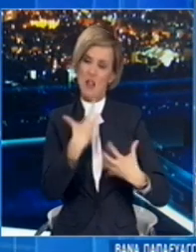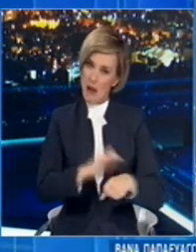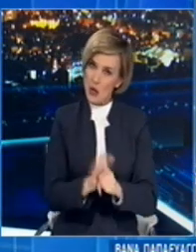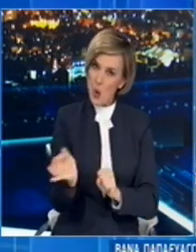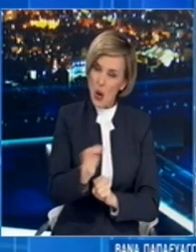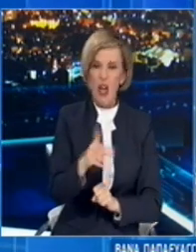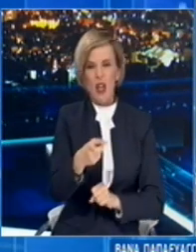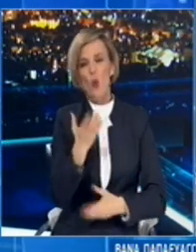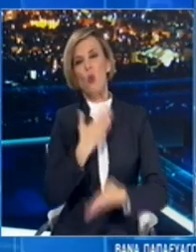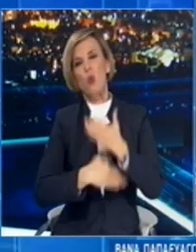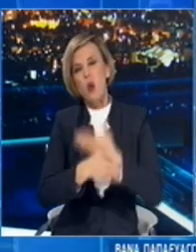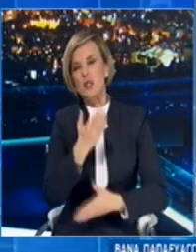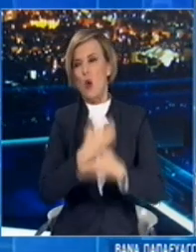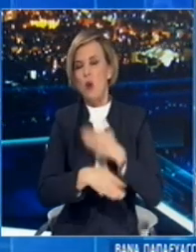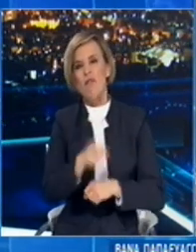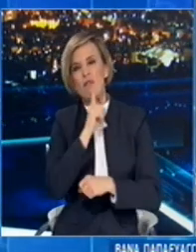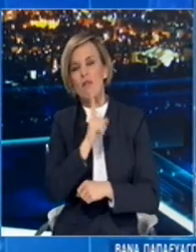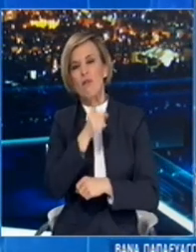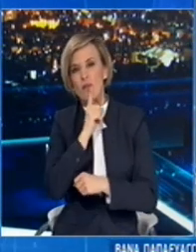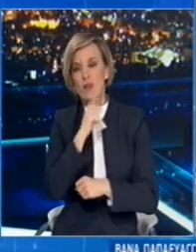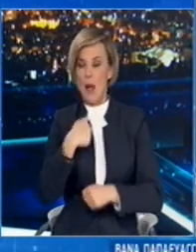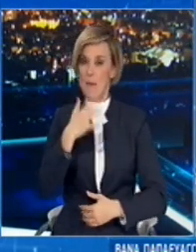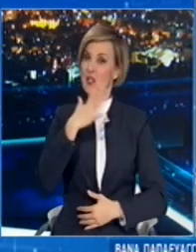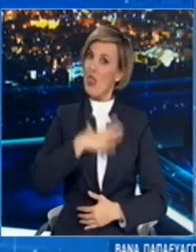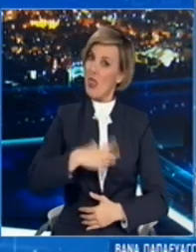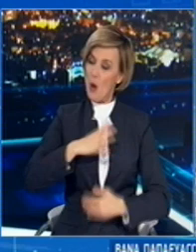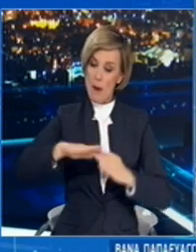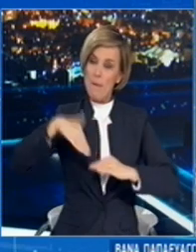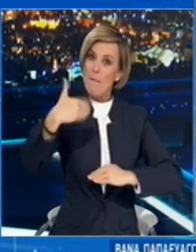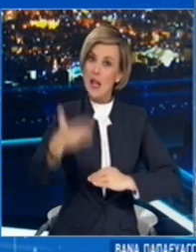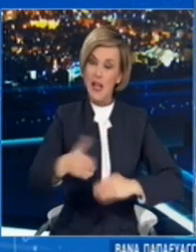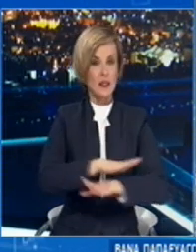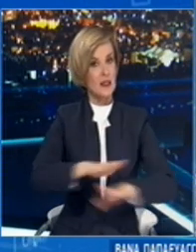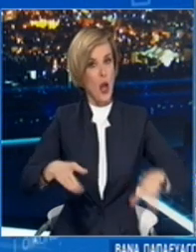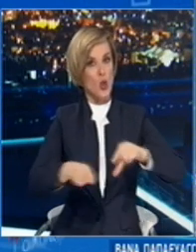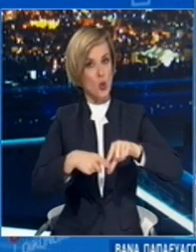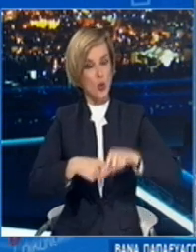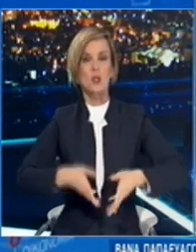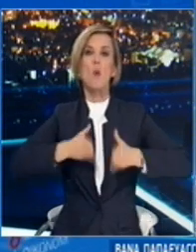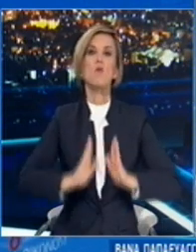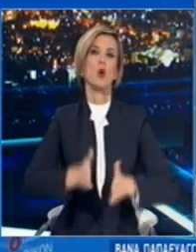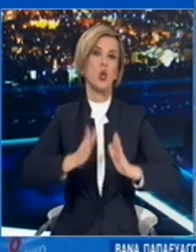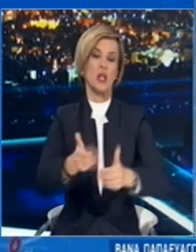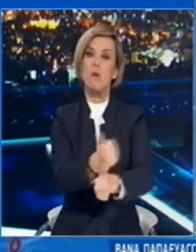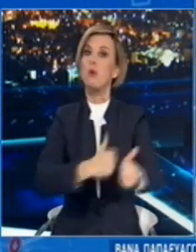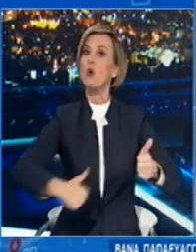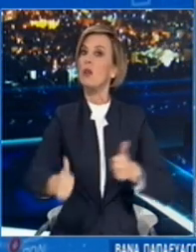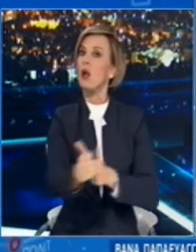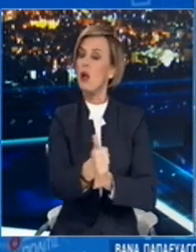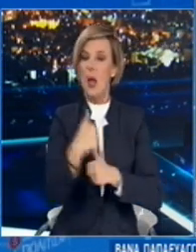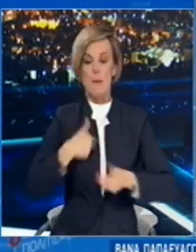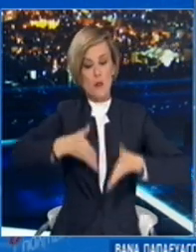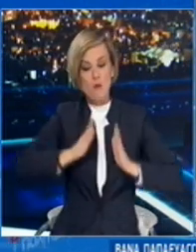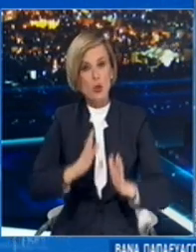στέρηση διεστηριοτήτων. Θέλουμε μετά τις γιορτές να πάμε μπροστά όσο να γυρίσουμε πίσω στο Νοέμβριο. Θέλουμε μετά τις γιορτές,